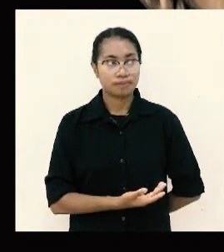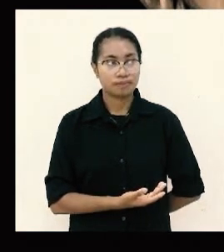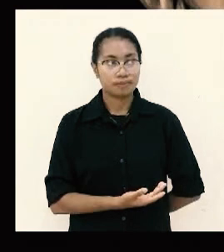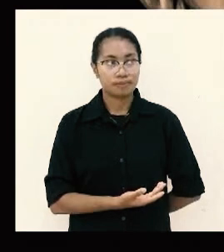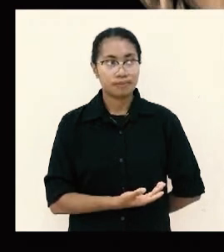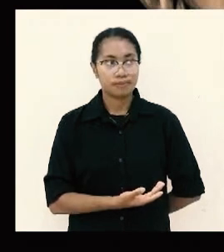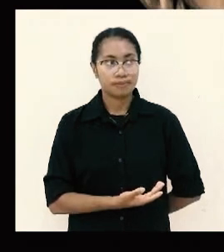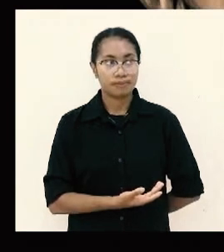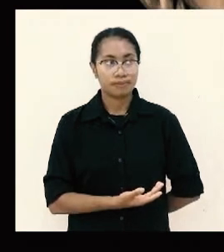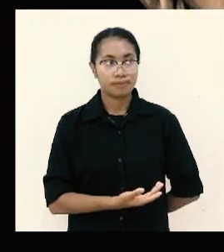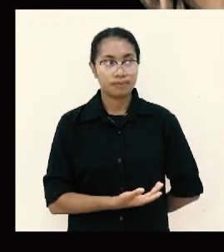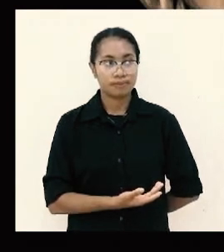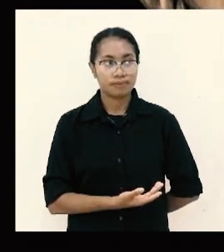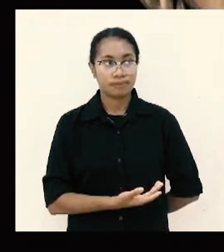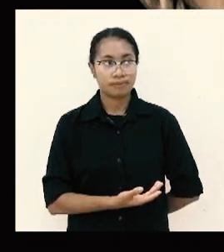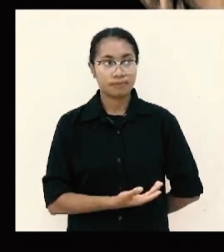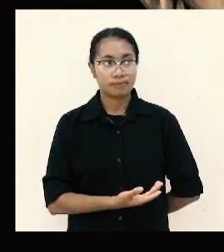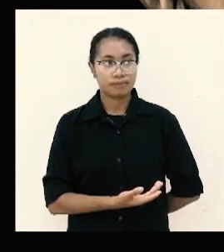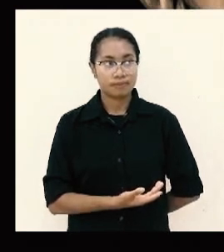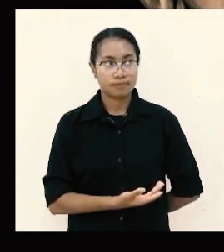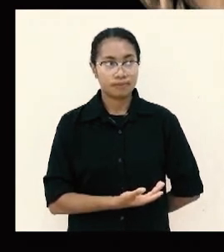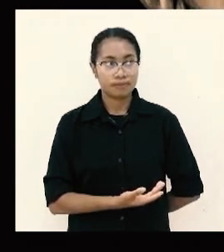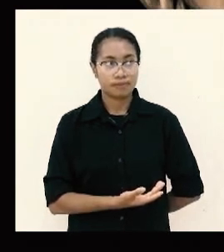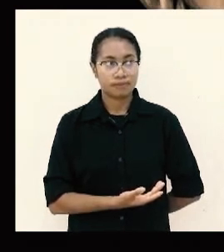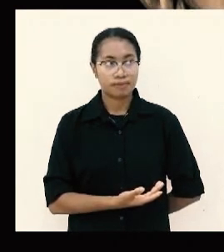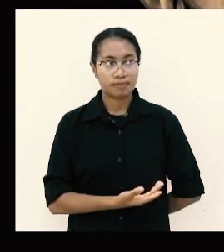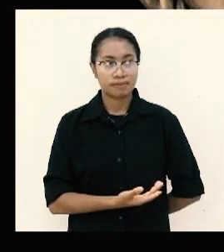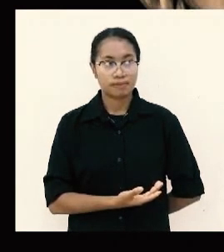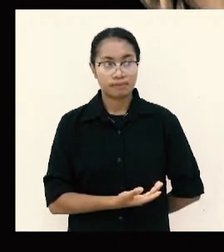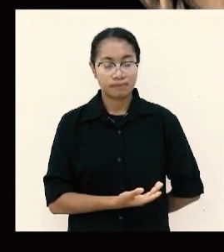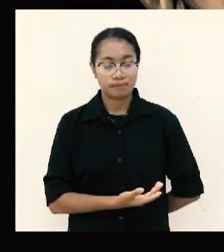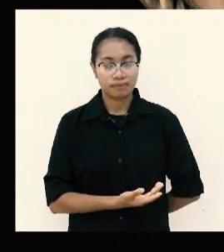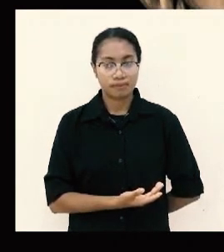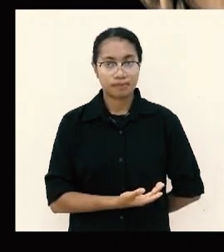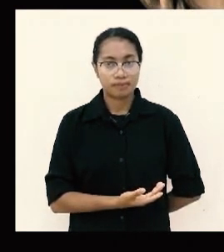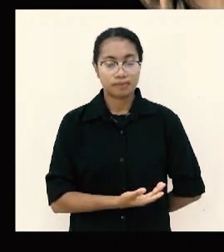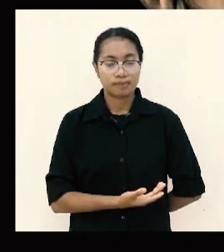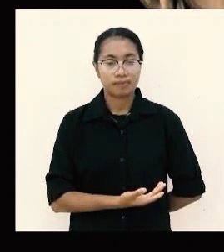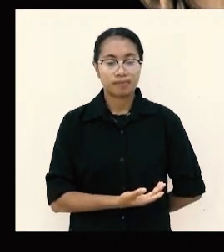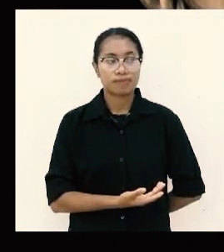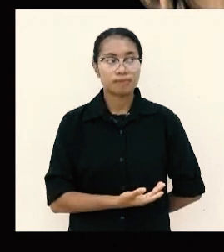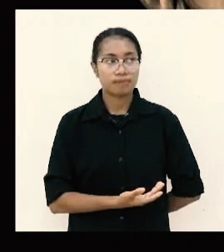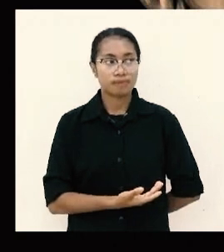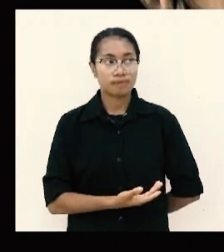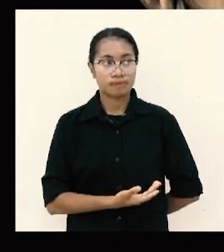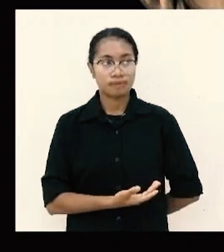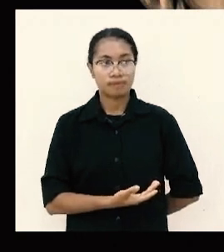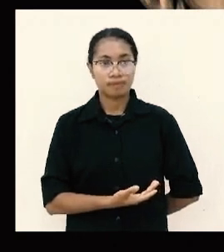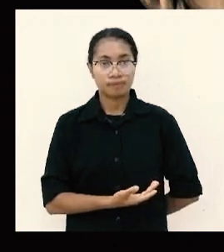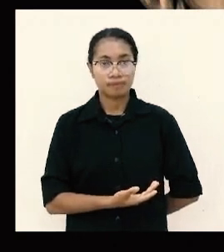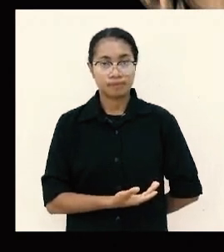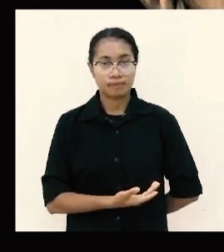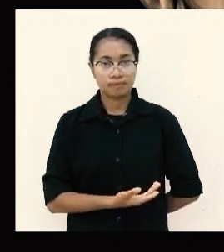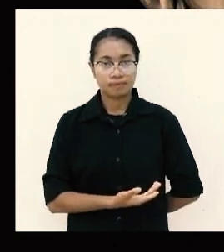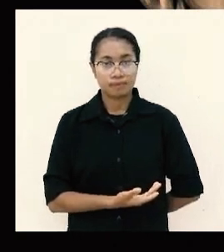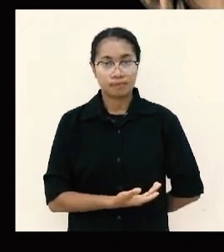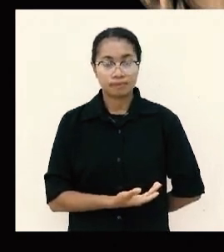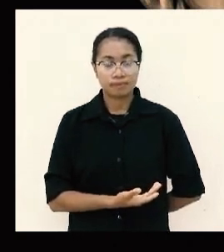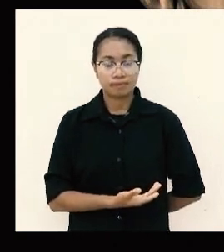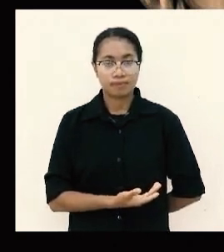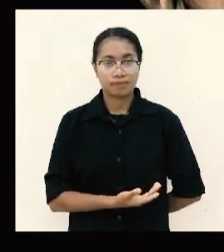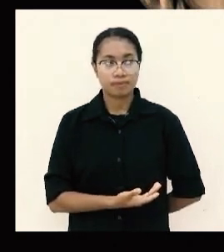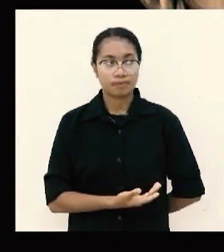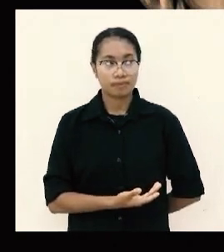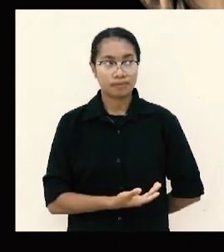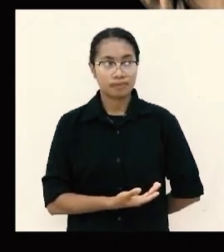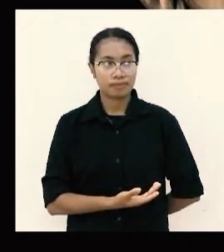Amin. Sampaikanlah salamku kepada tiap-tiap orang kudus dalam Kristus Yesus. Salam kepadamu dari saudara-saudara yang bersama-sama dengan